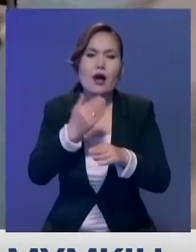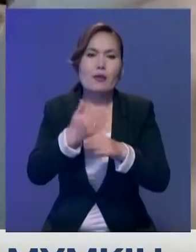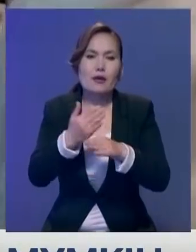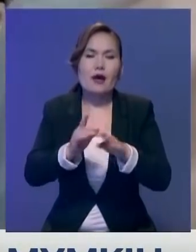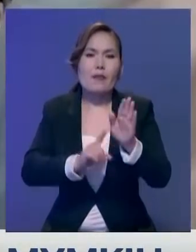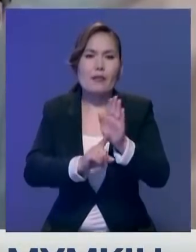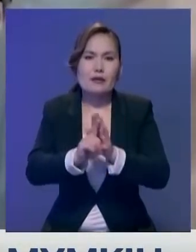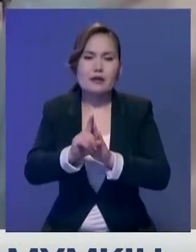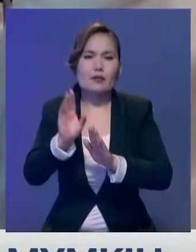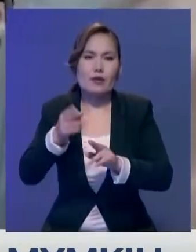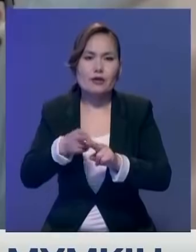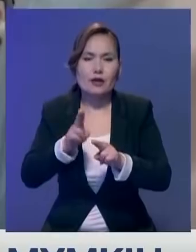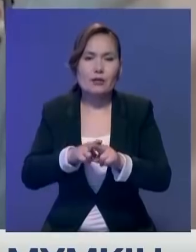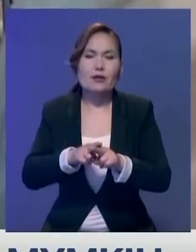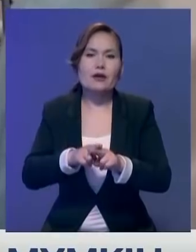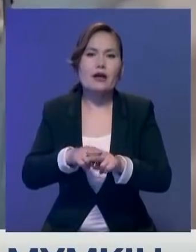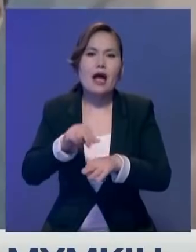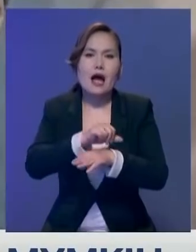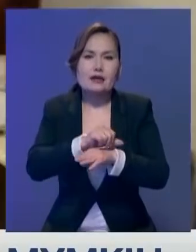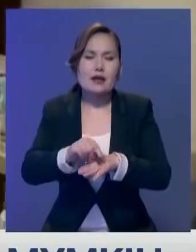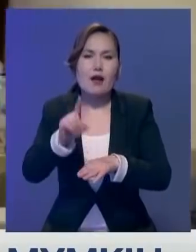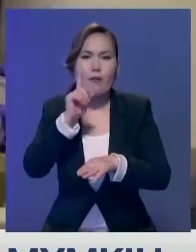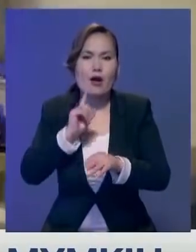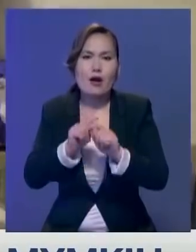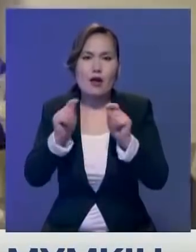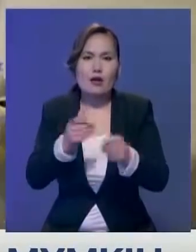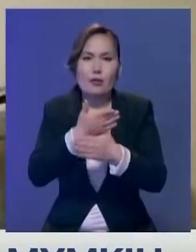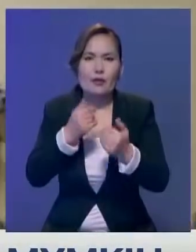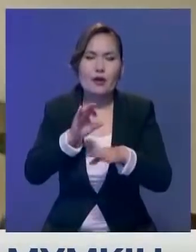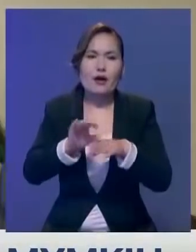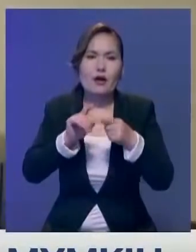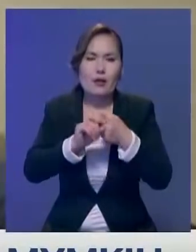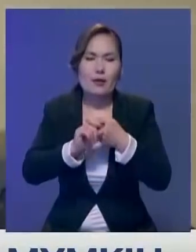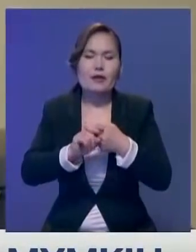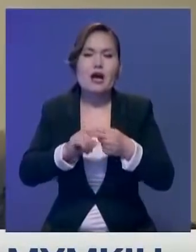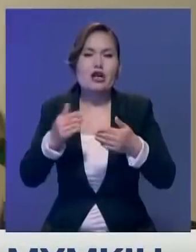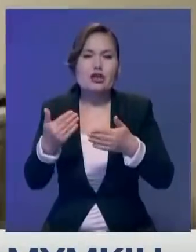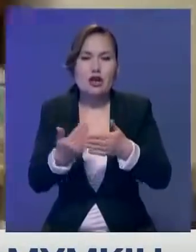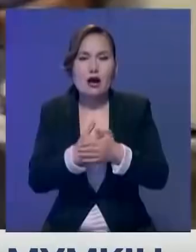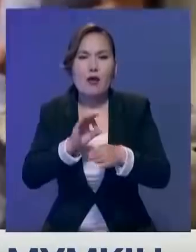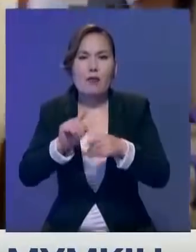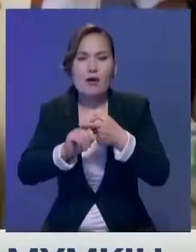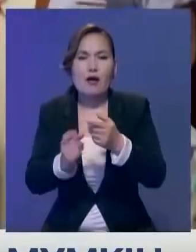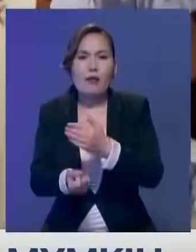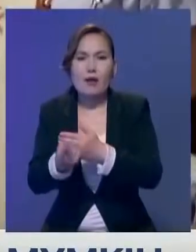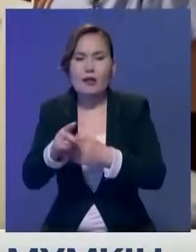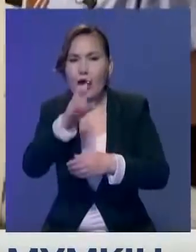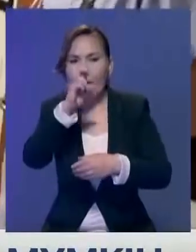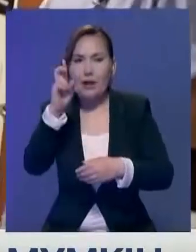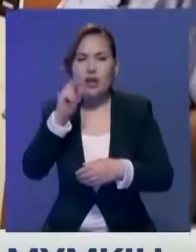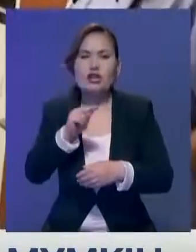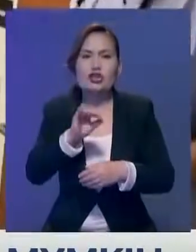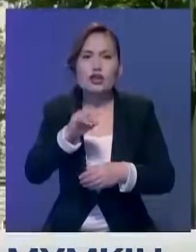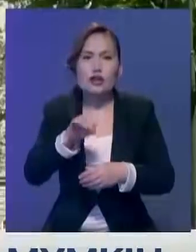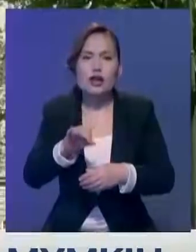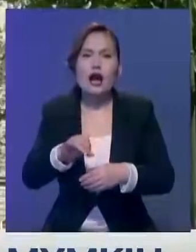біртіндеп жандана бастайды. Деседе, шекарі әзірге ашылмайды. Ал коронавирустың жаңа ашытамдары ұшығып тұрған Бразилия, Чили,